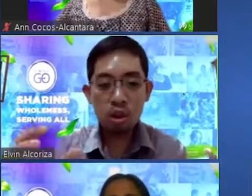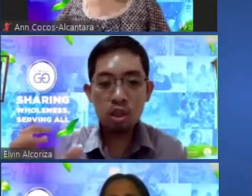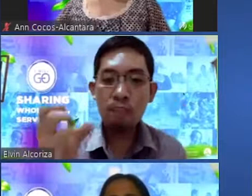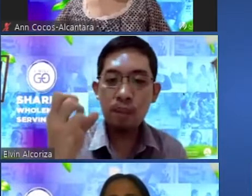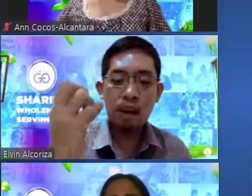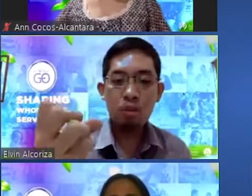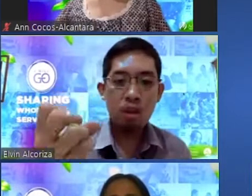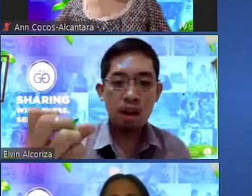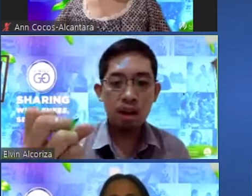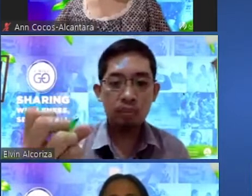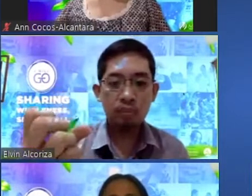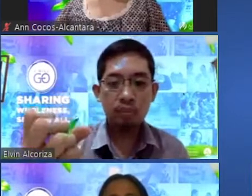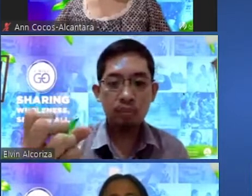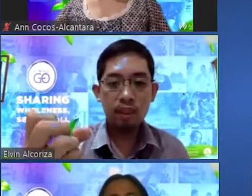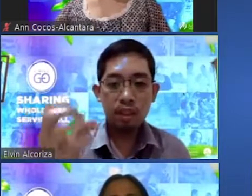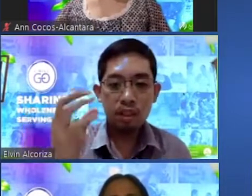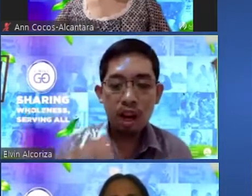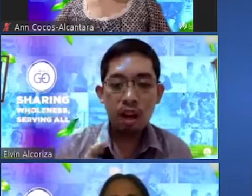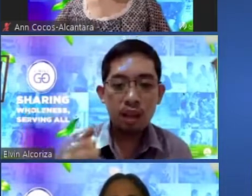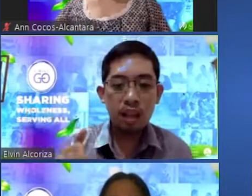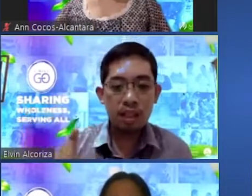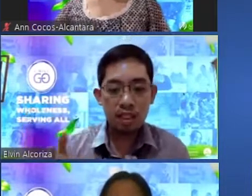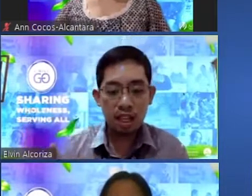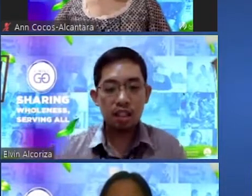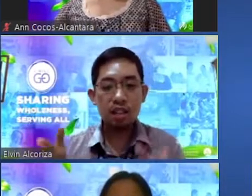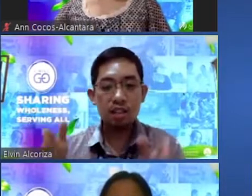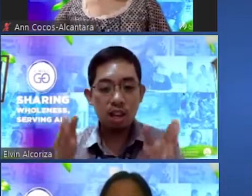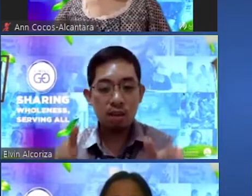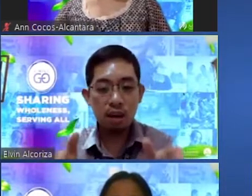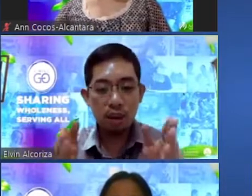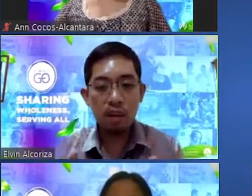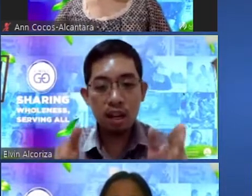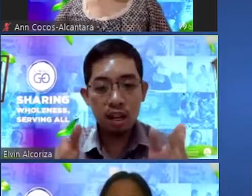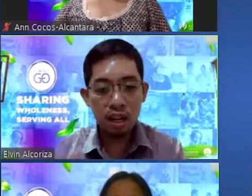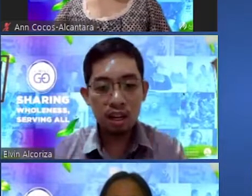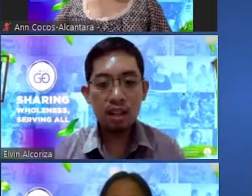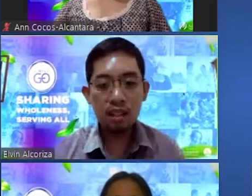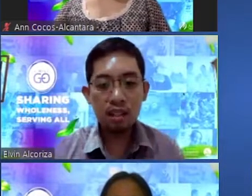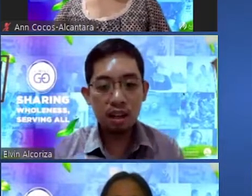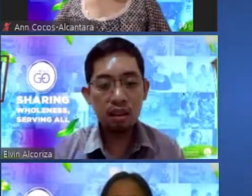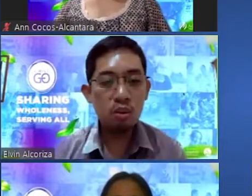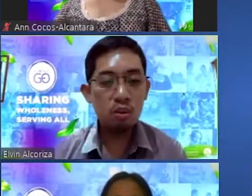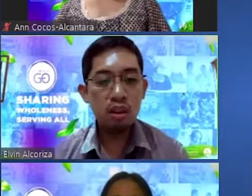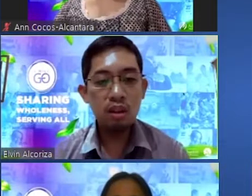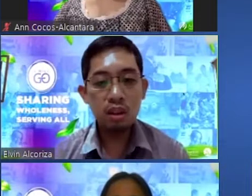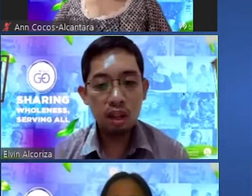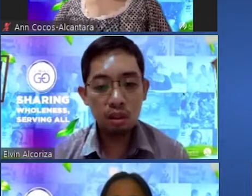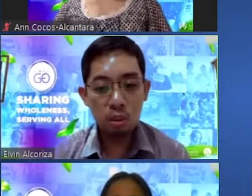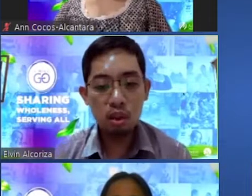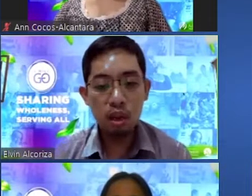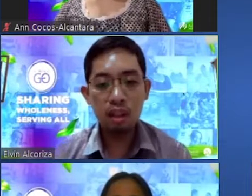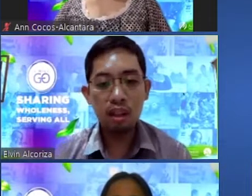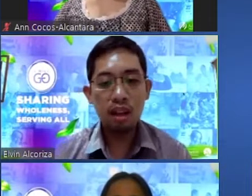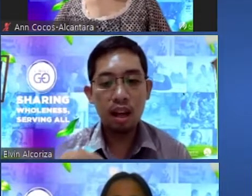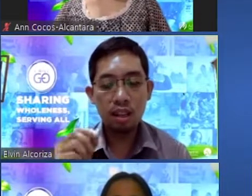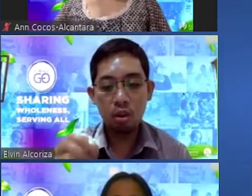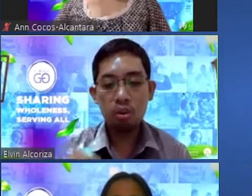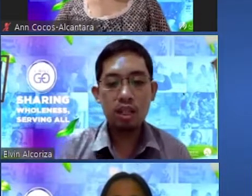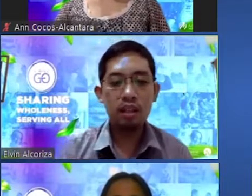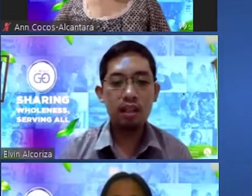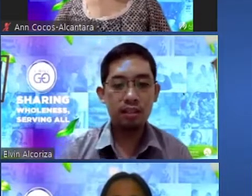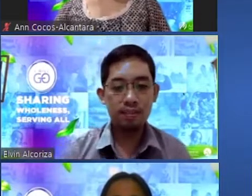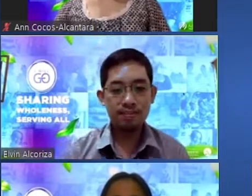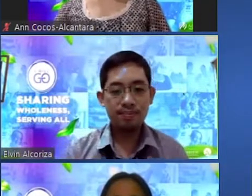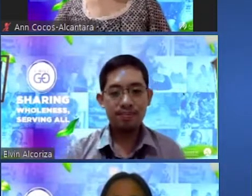isang Diyos kang pinahawakan siya mag extend at siya magpapagaling ng iyong kalusugan at